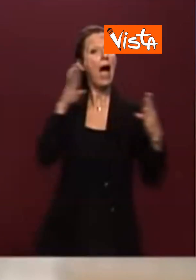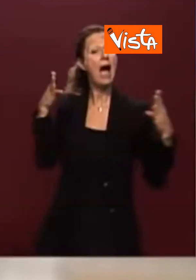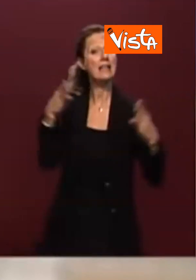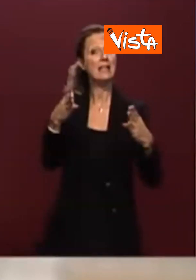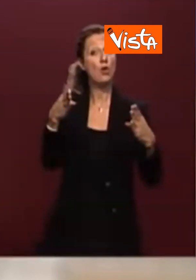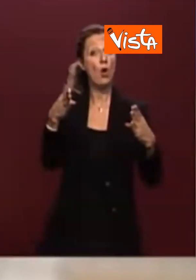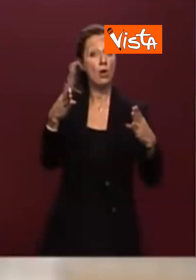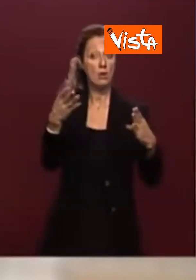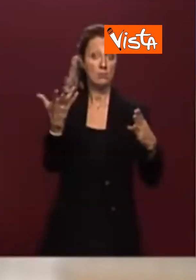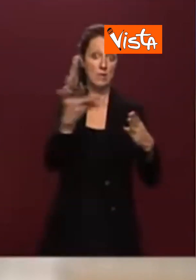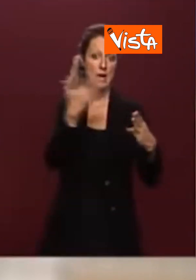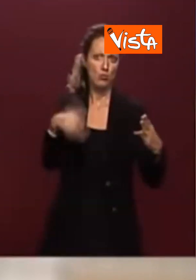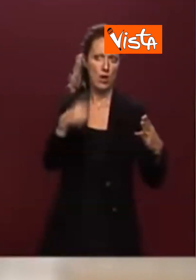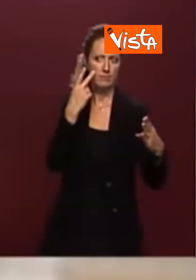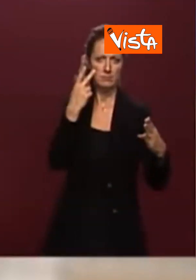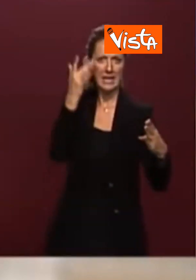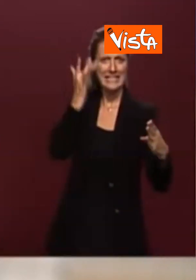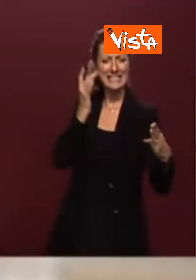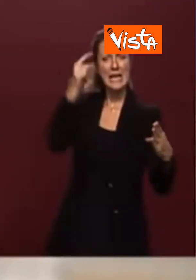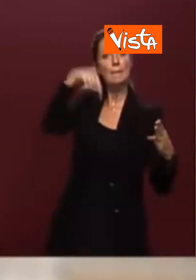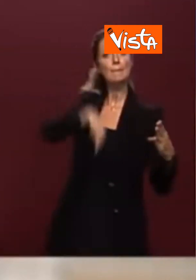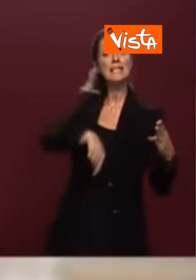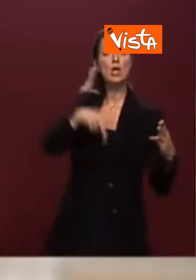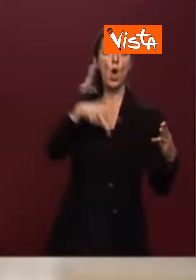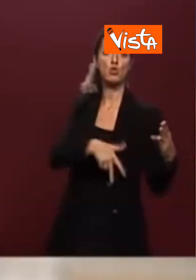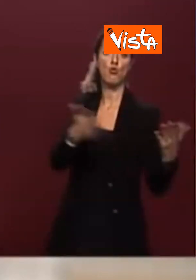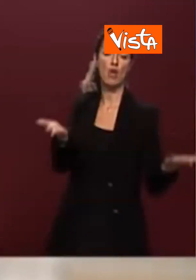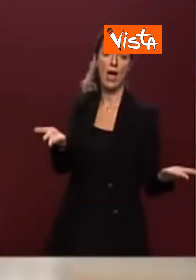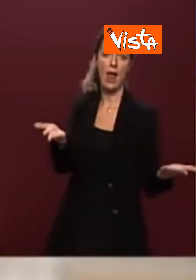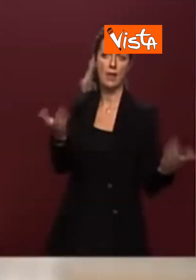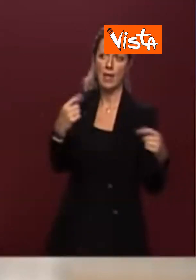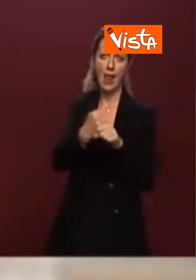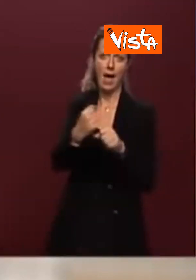dei crescenti rischi psicosociali per i lavoratori.